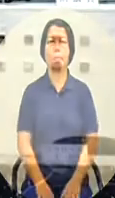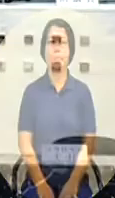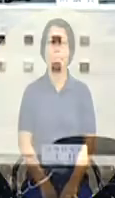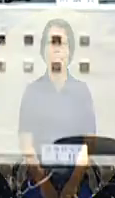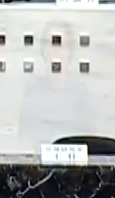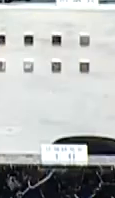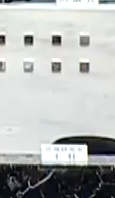對好嗎好嗎好嗎好嗎